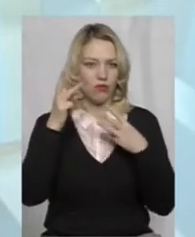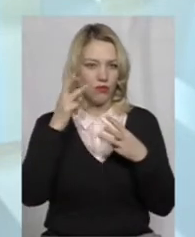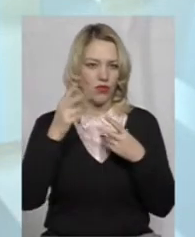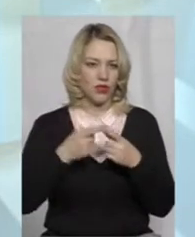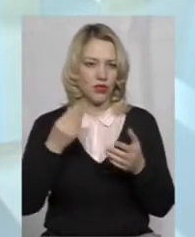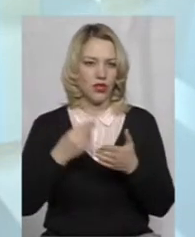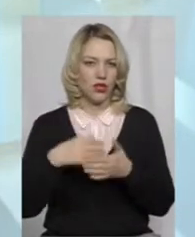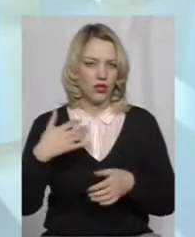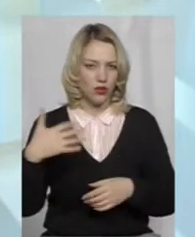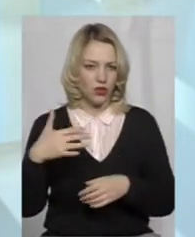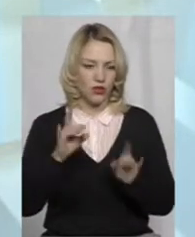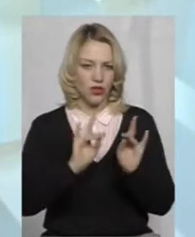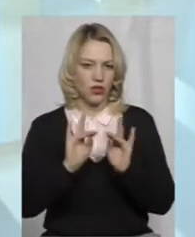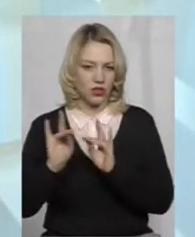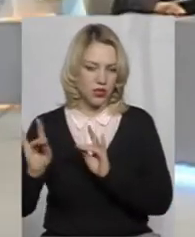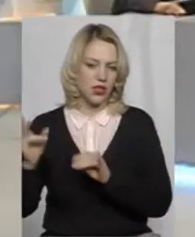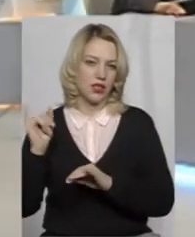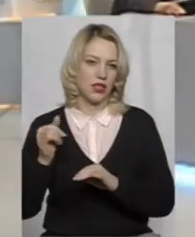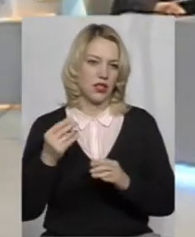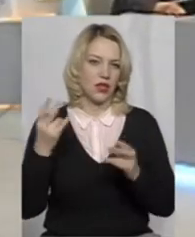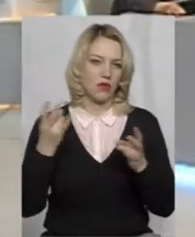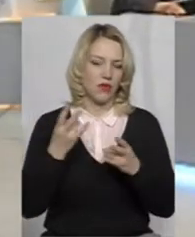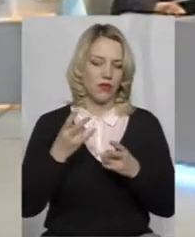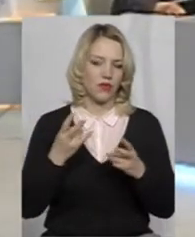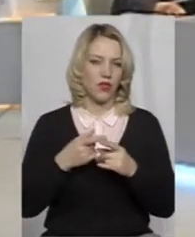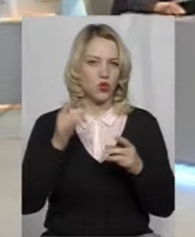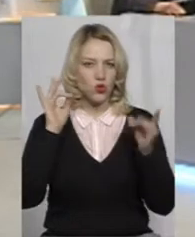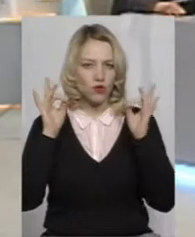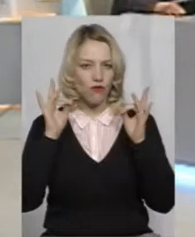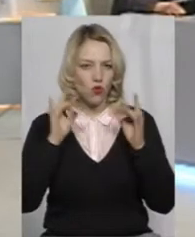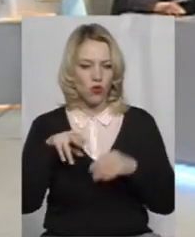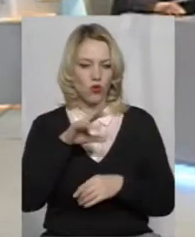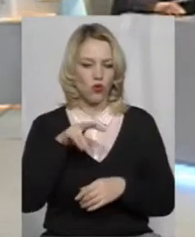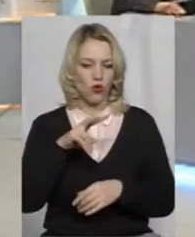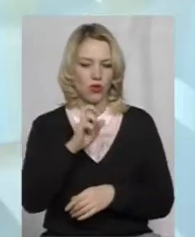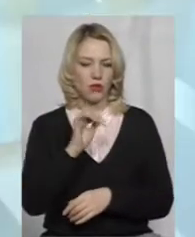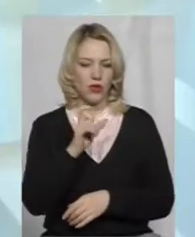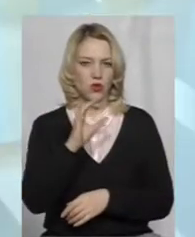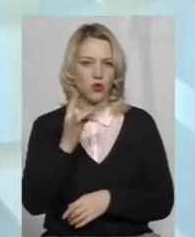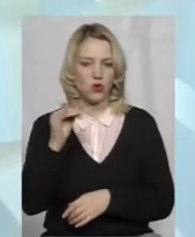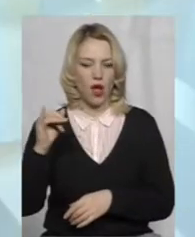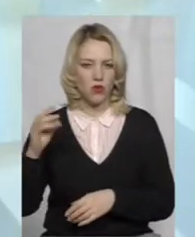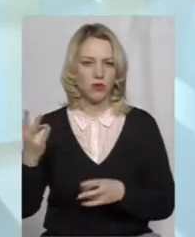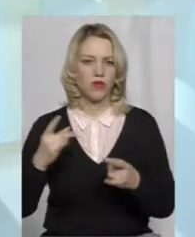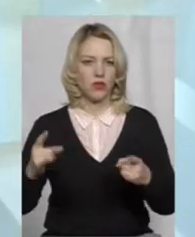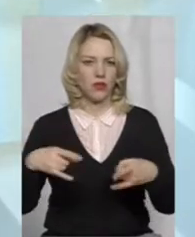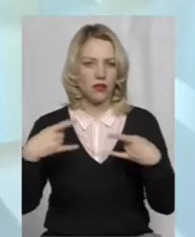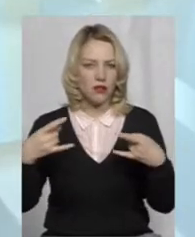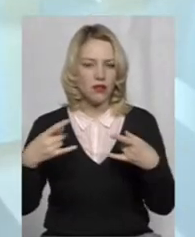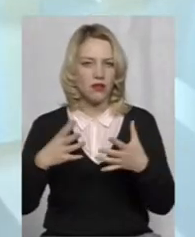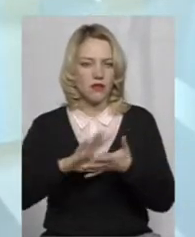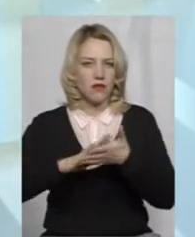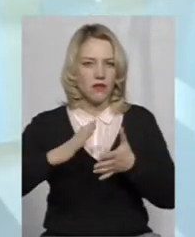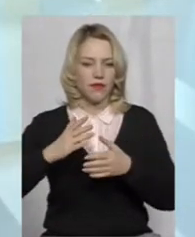дорогі крісла. Потрібний долбий сурраунд звук, потрібен екран високій якості світоотдачі.